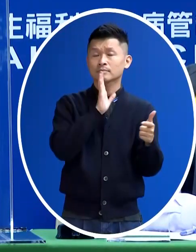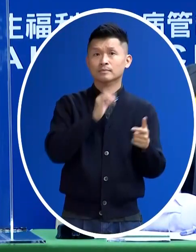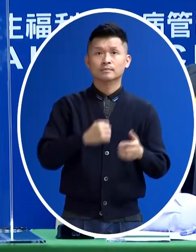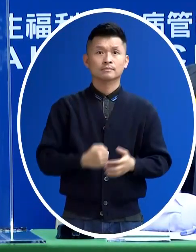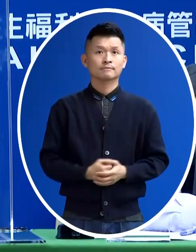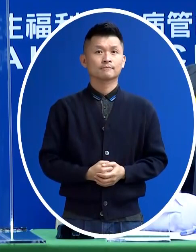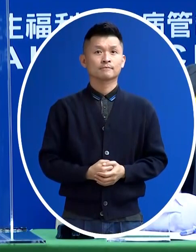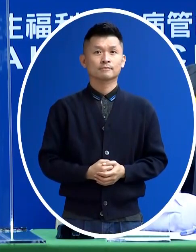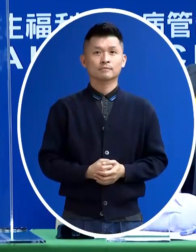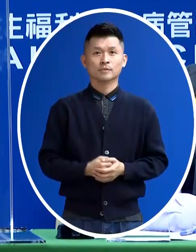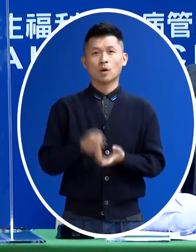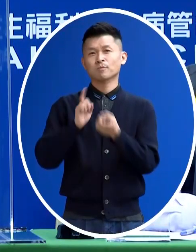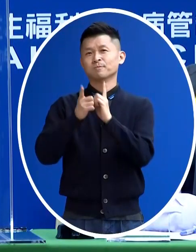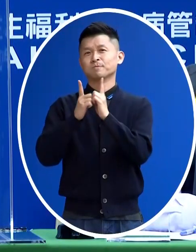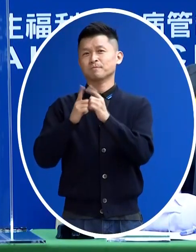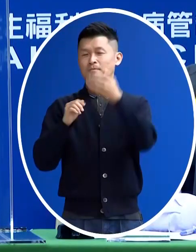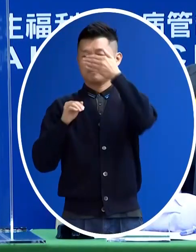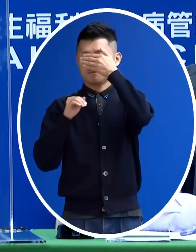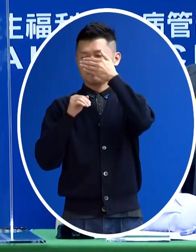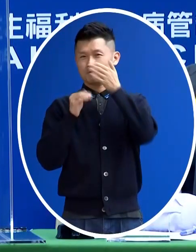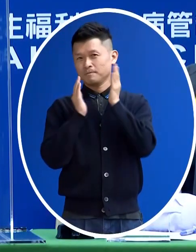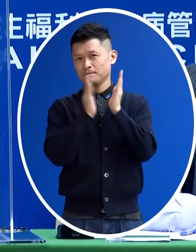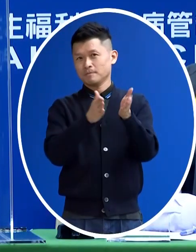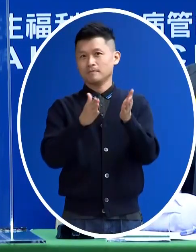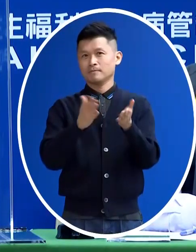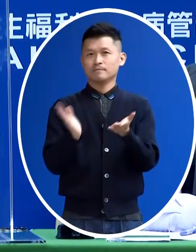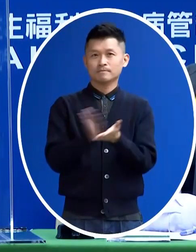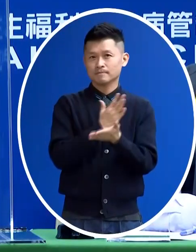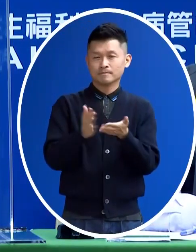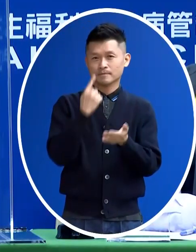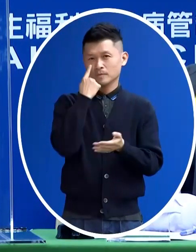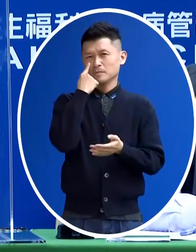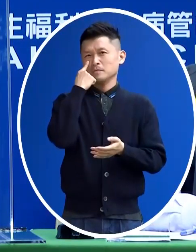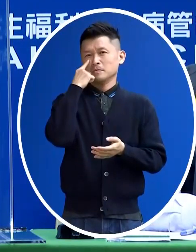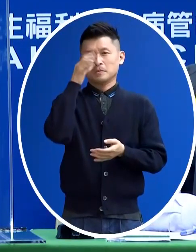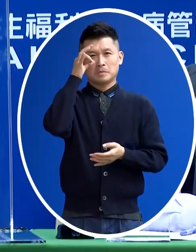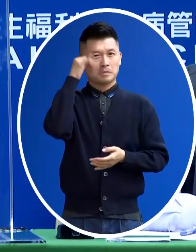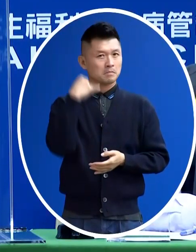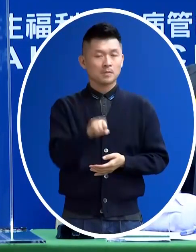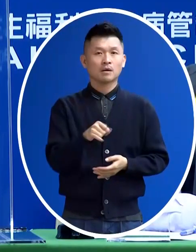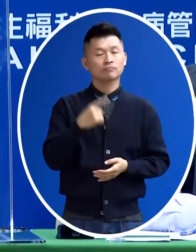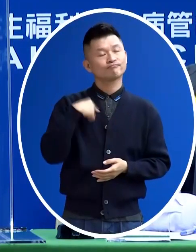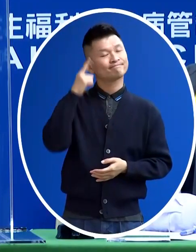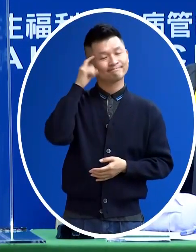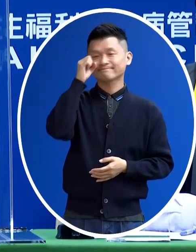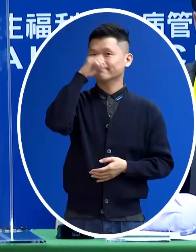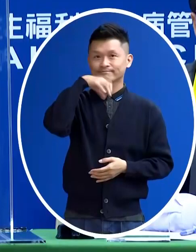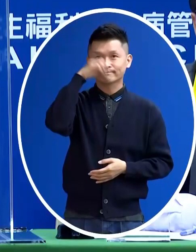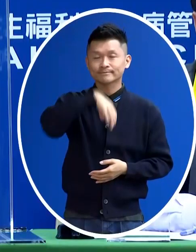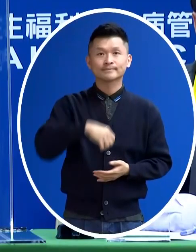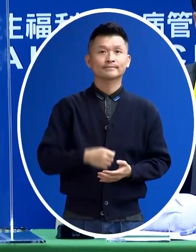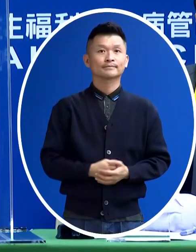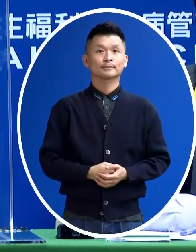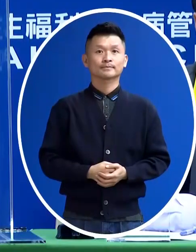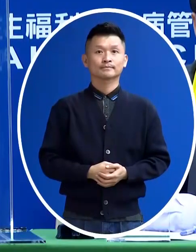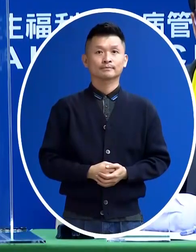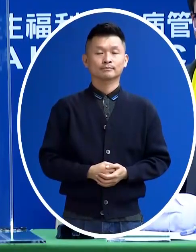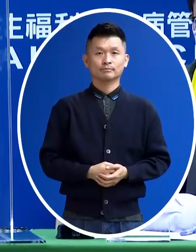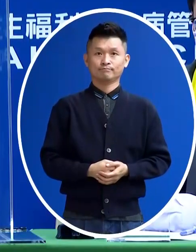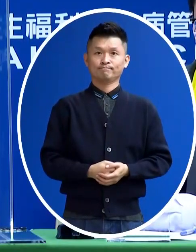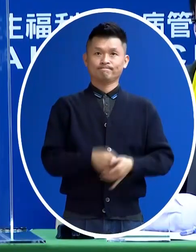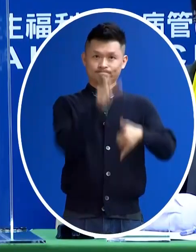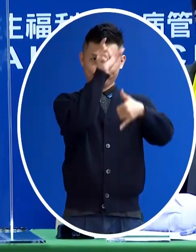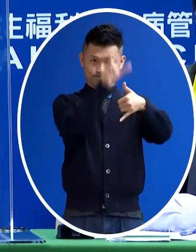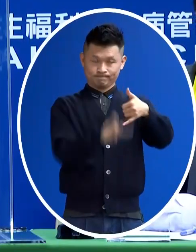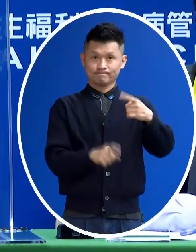那去用這樣來污名化別人 坦白講我覺得這樣是不太好了 我們還強調我們是講